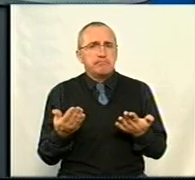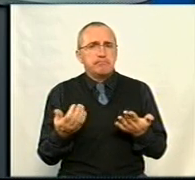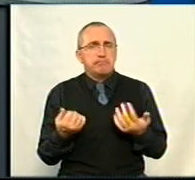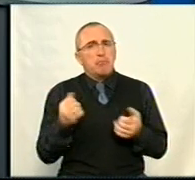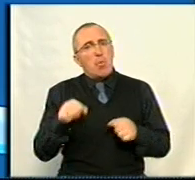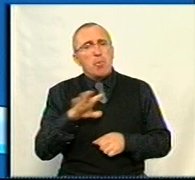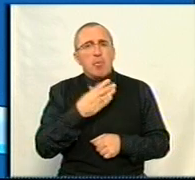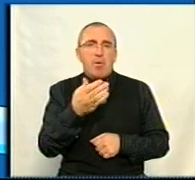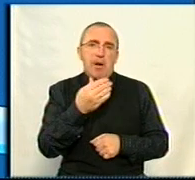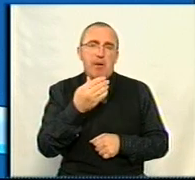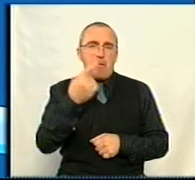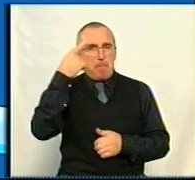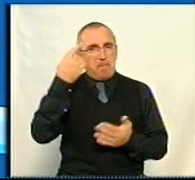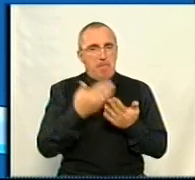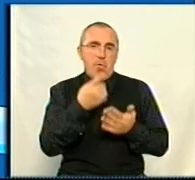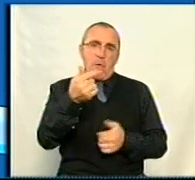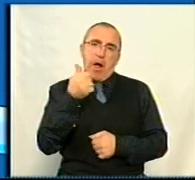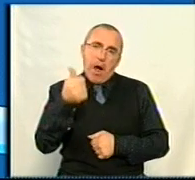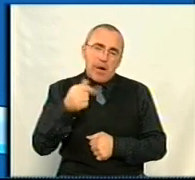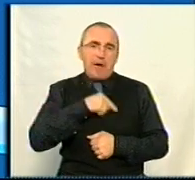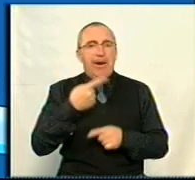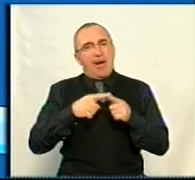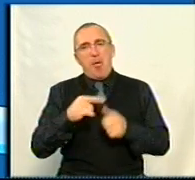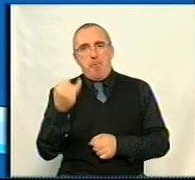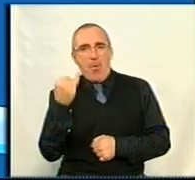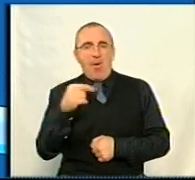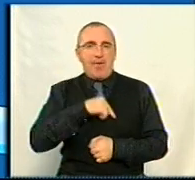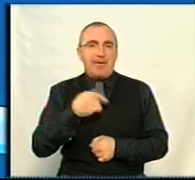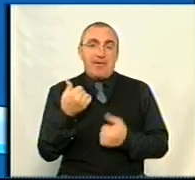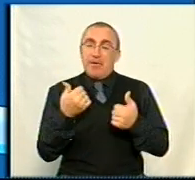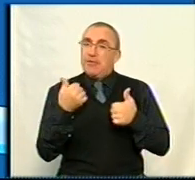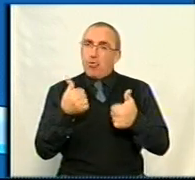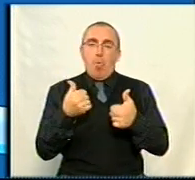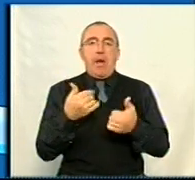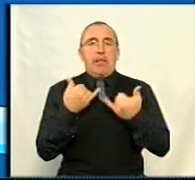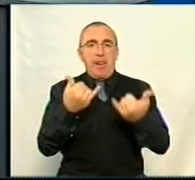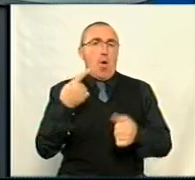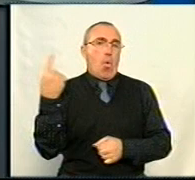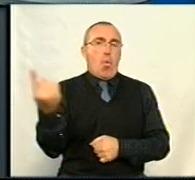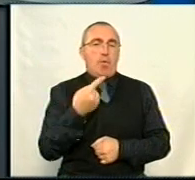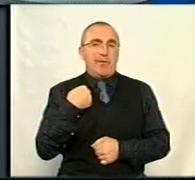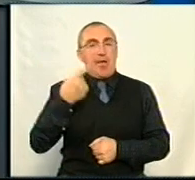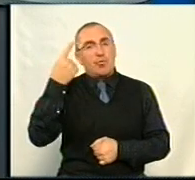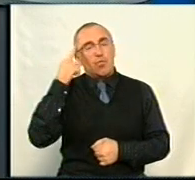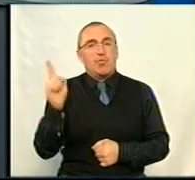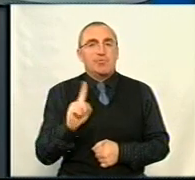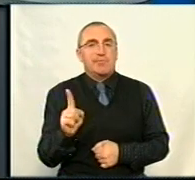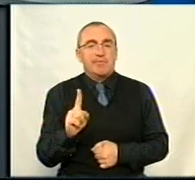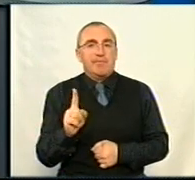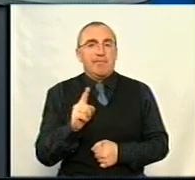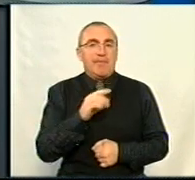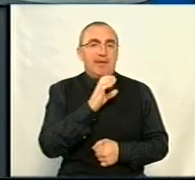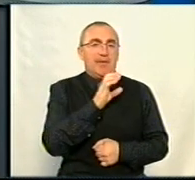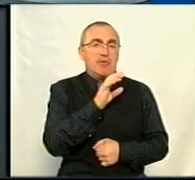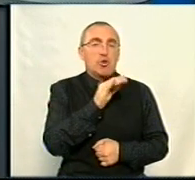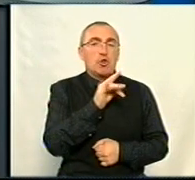Чи, можливо, він мав на увазі, що у вас гарний характер, чи поганий навпаки? І це буде добре для області? Я думаю, що пан Сергій